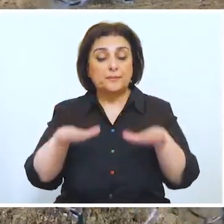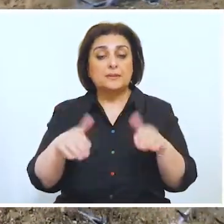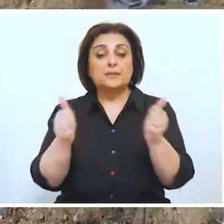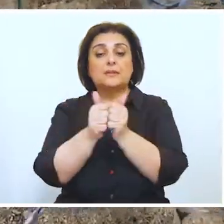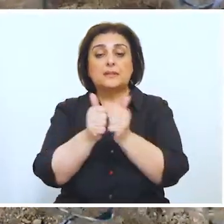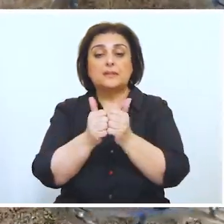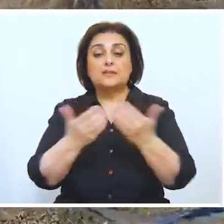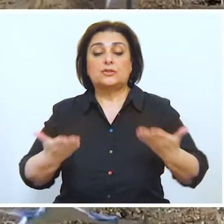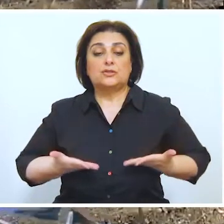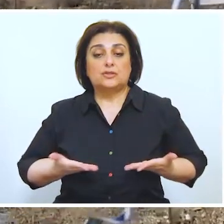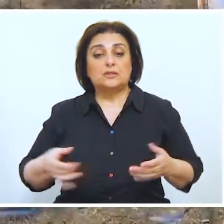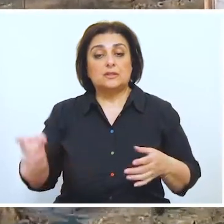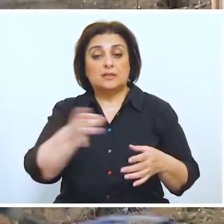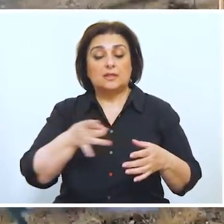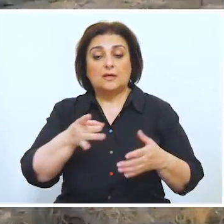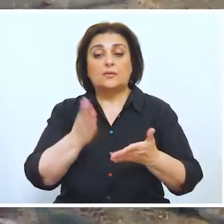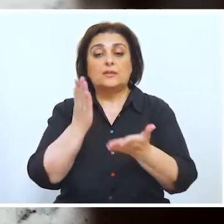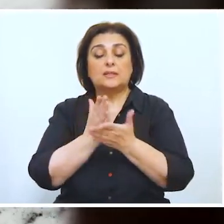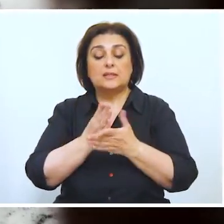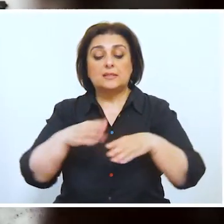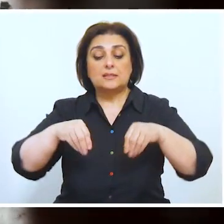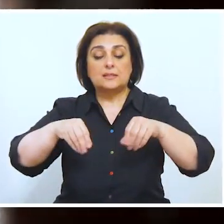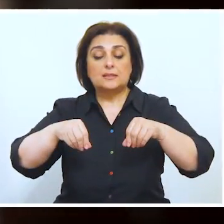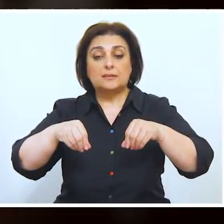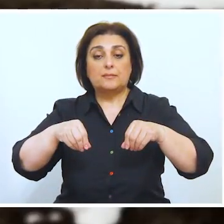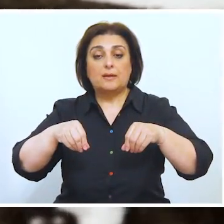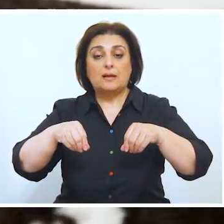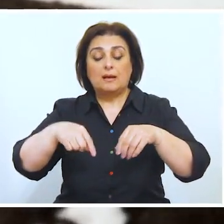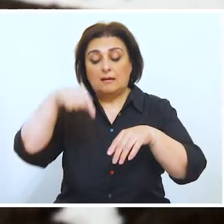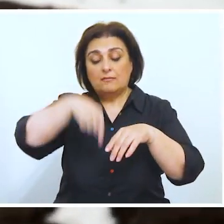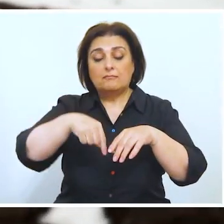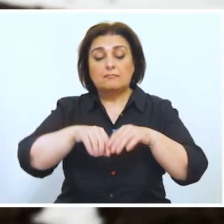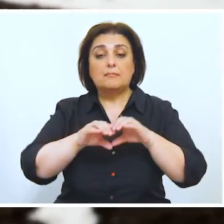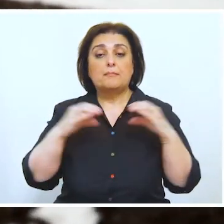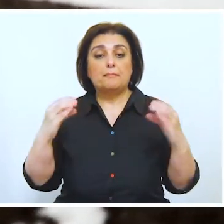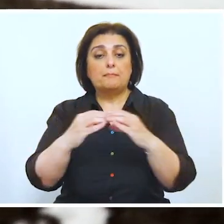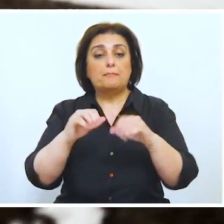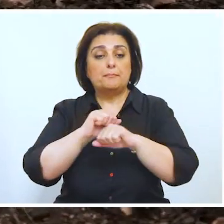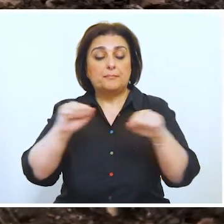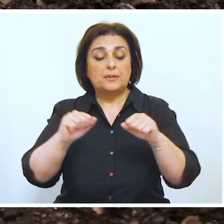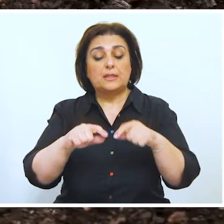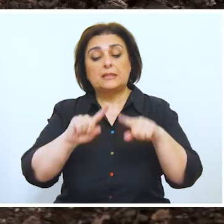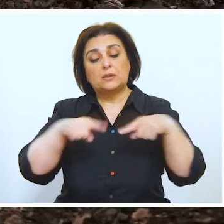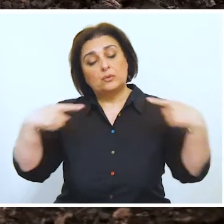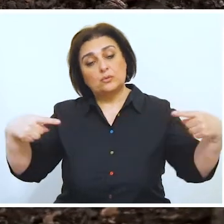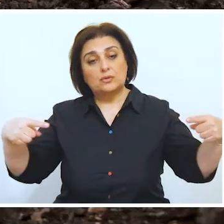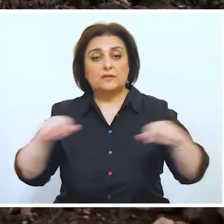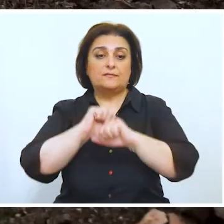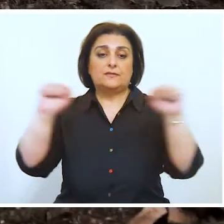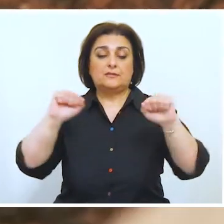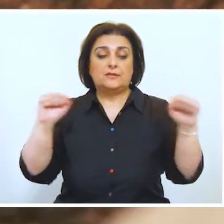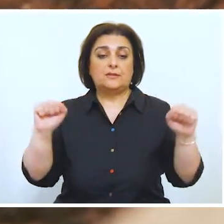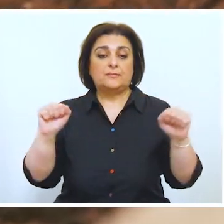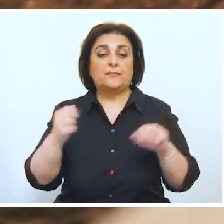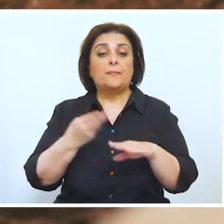Müharibəyə məruz qalmış ərazilərdə, döyüş bölgələr qonşuluğunda yerləşən yaşayış məntəqələri mina partlayıcı